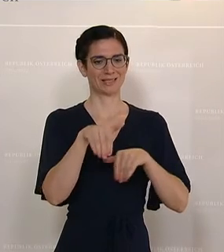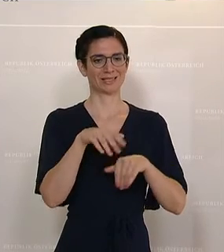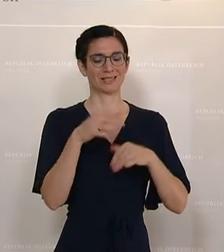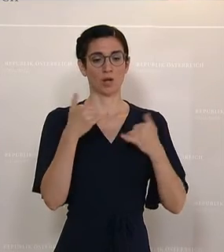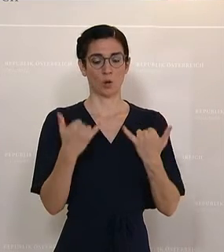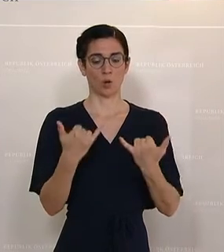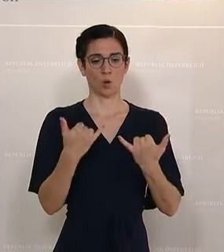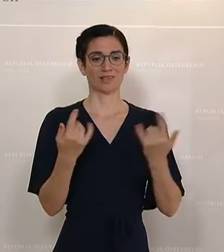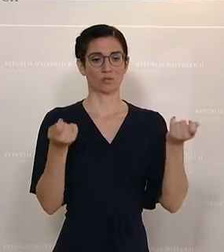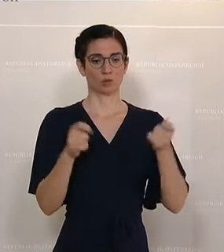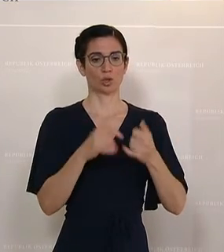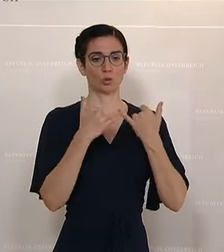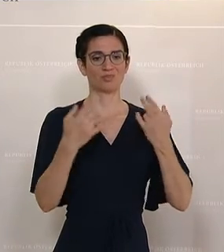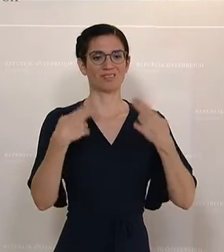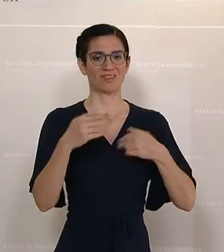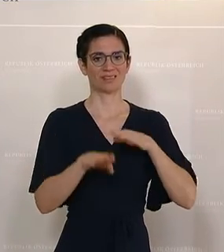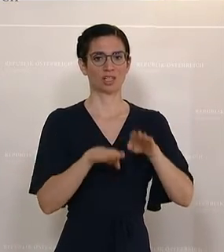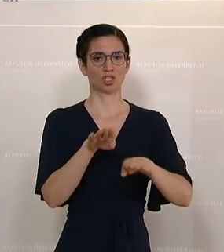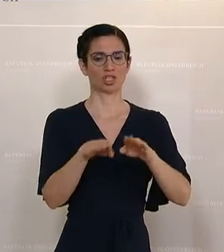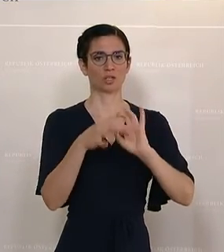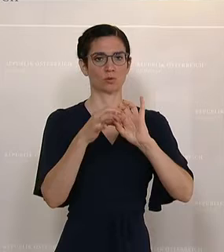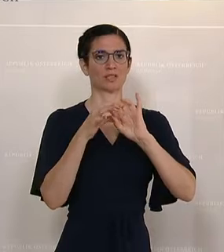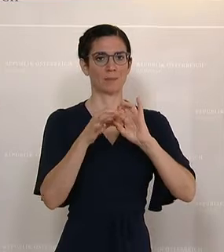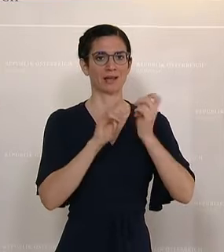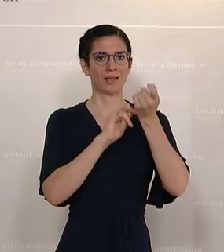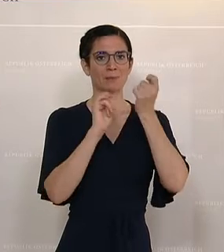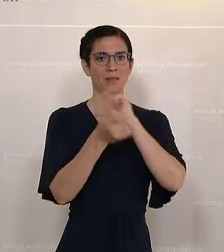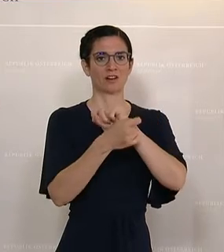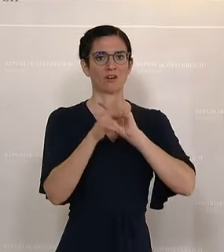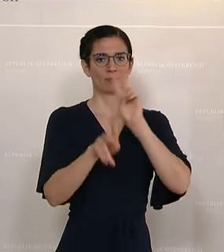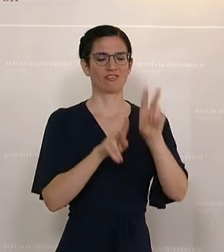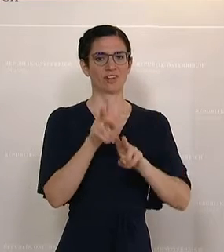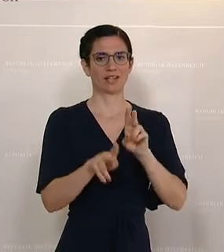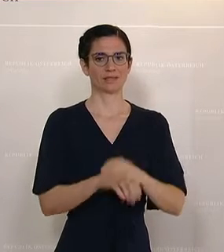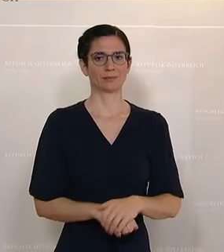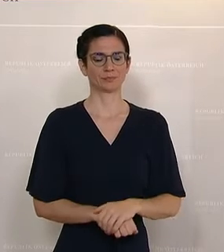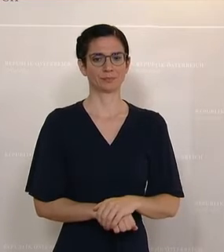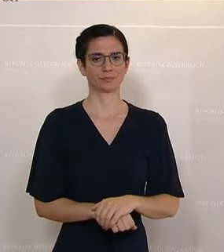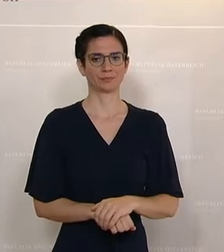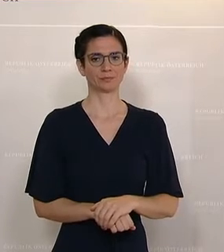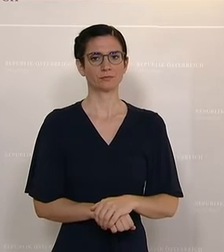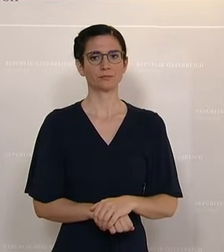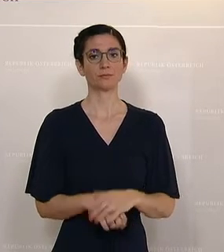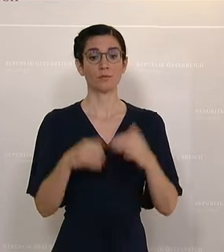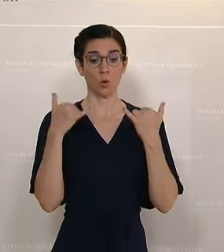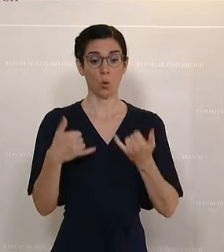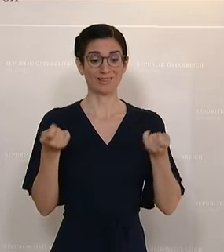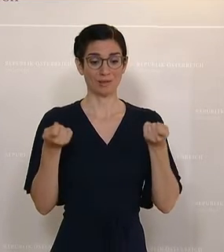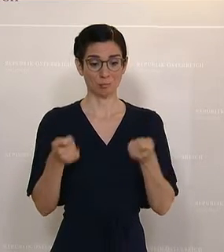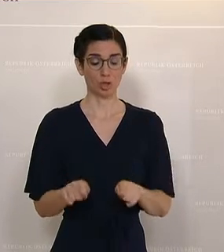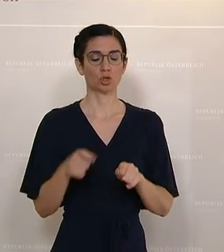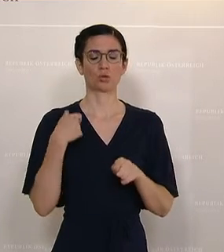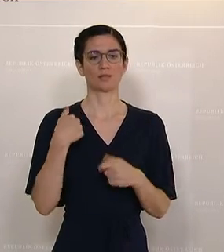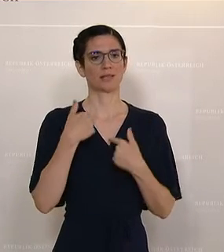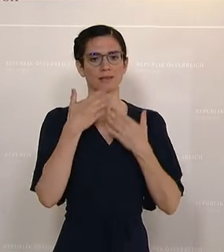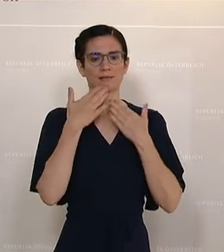Beschlüssen heute, was sind dann die weiteren Schritte in der Pflegereform? Also zunächst bin ich sehr dankbar, dass die Beschlussfassung heute stattfindet und damit auch